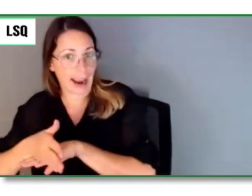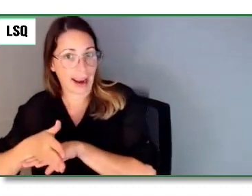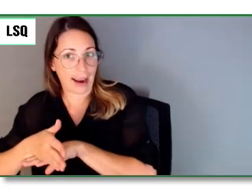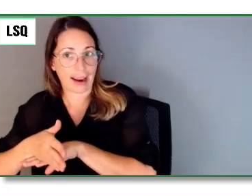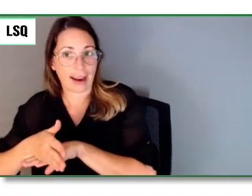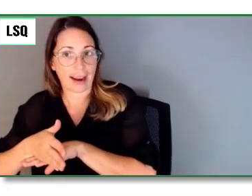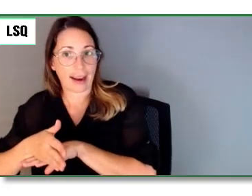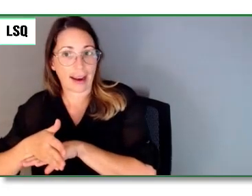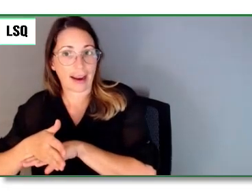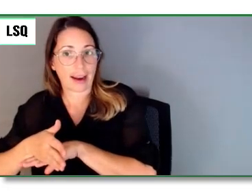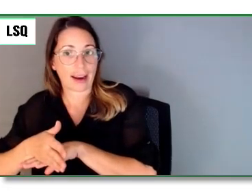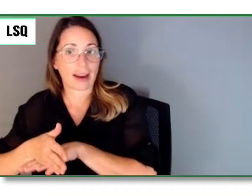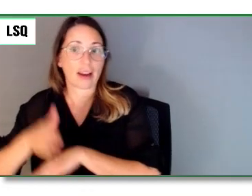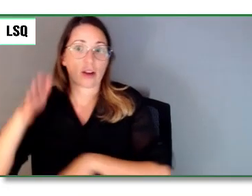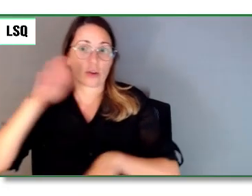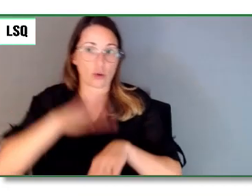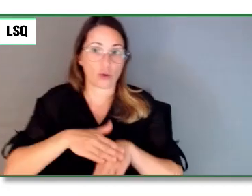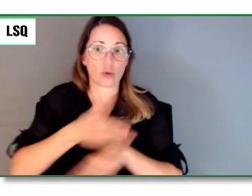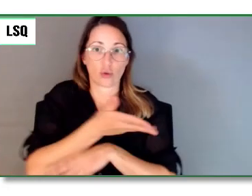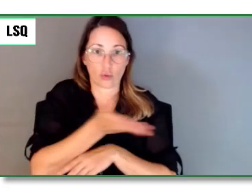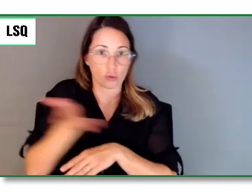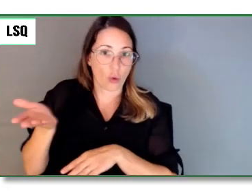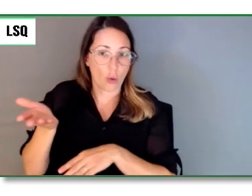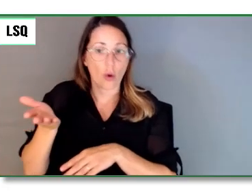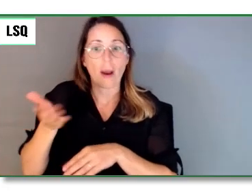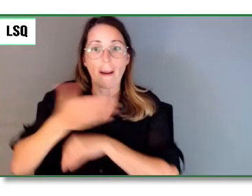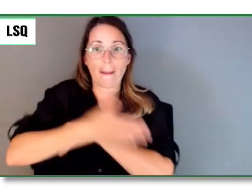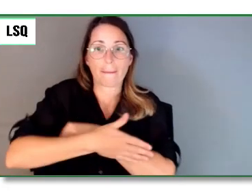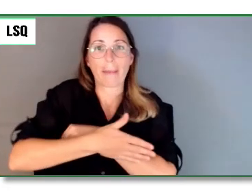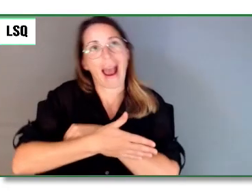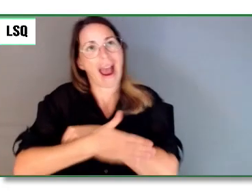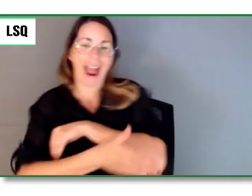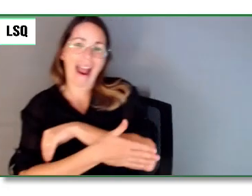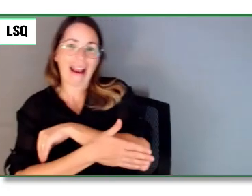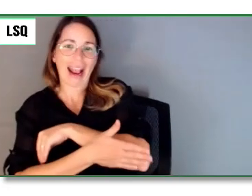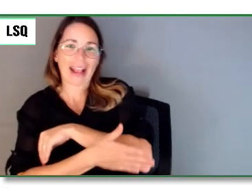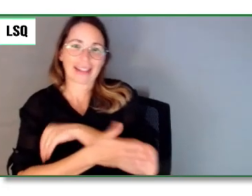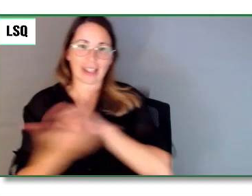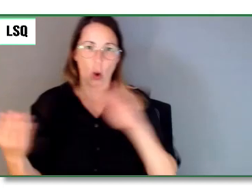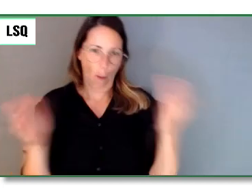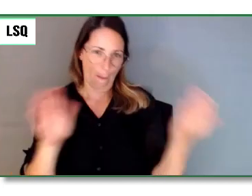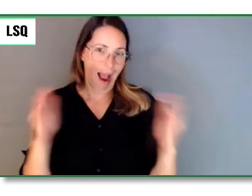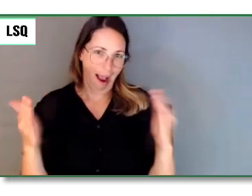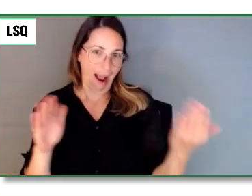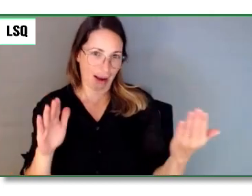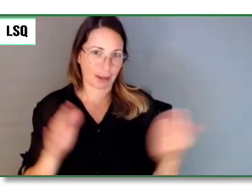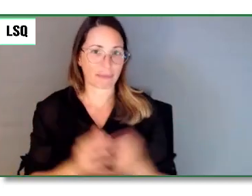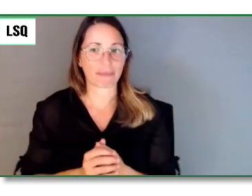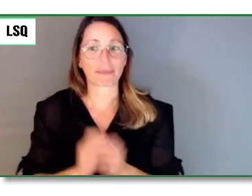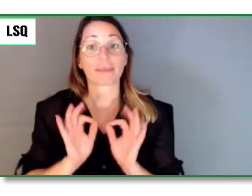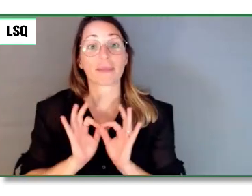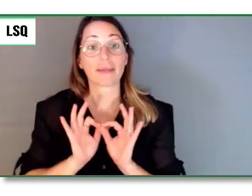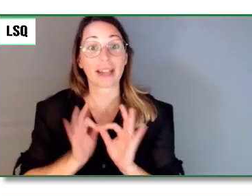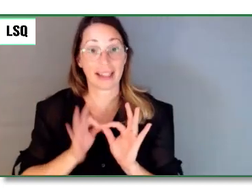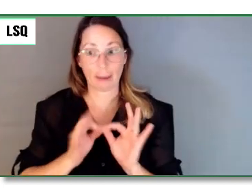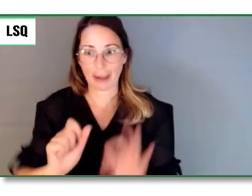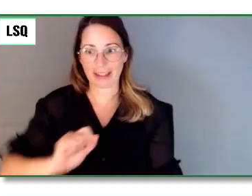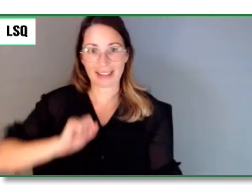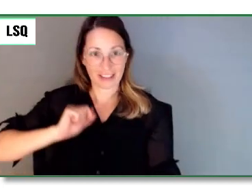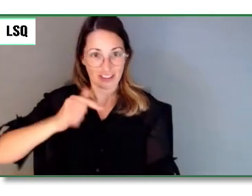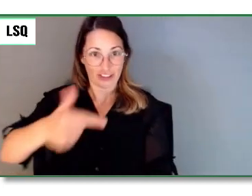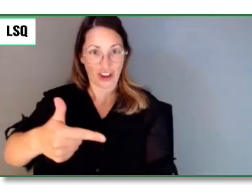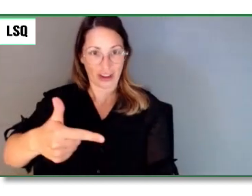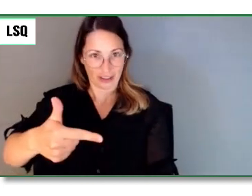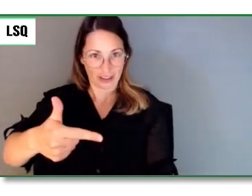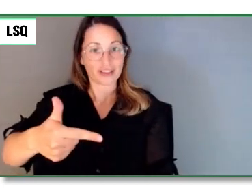Donc, que signifie l'accessibilité dans les parcs nationaux aux États-Unis? Les parcs nationaux ici ont été fondés